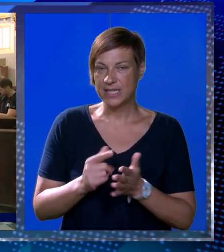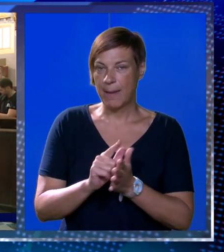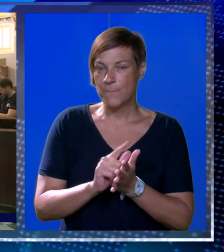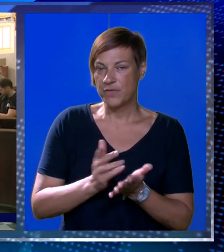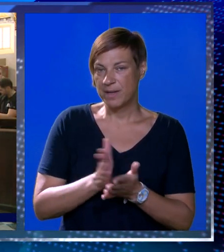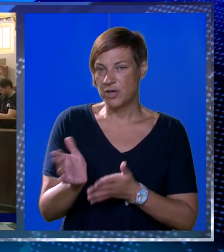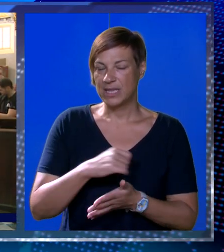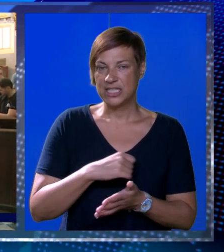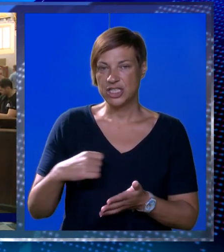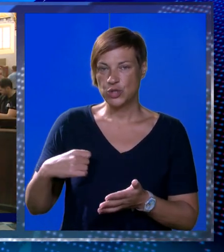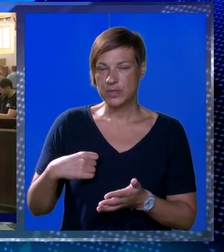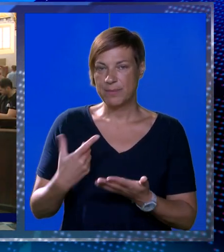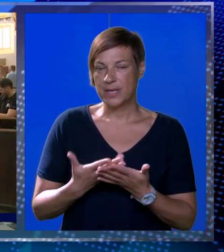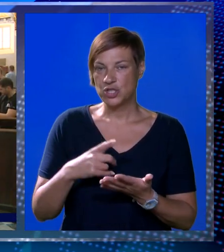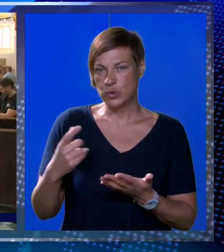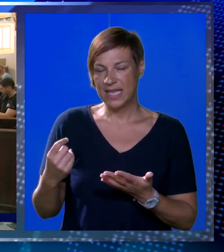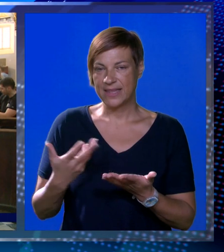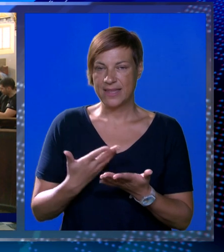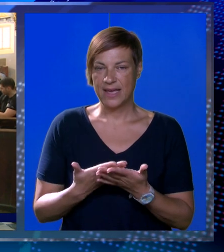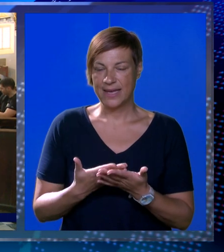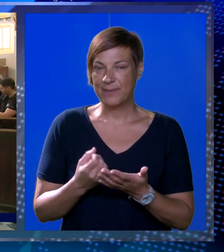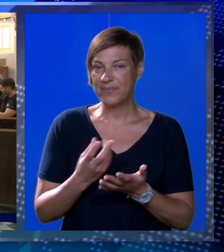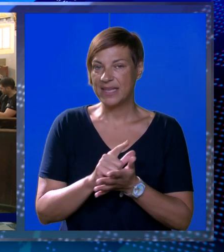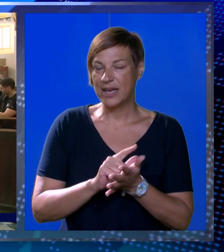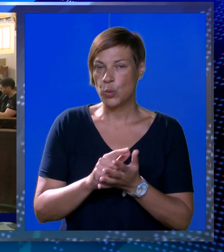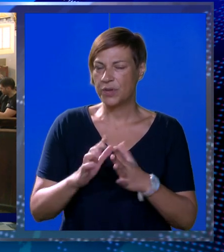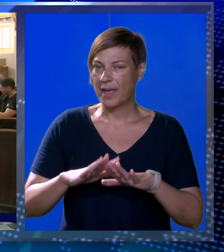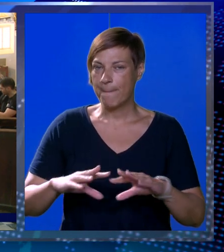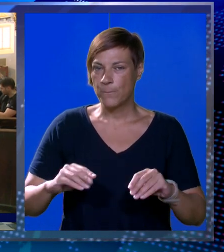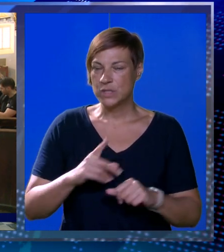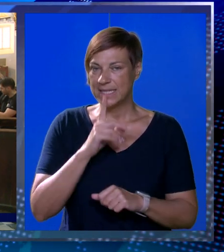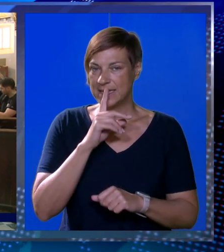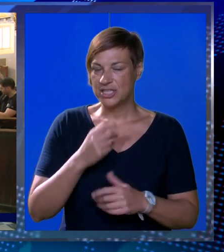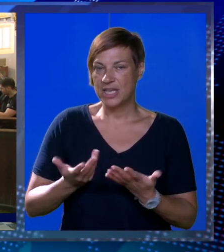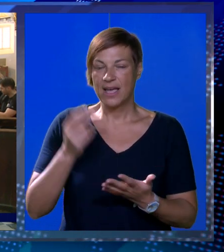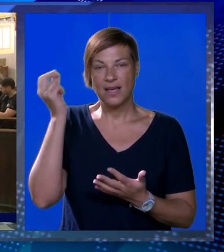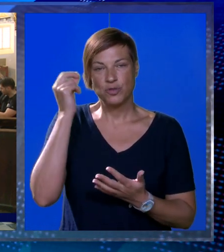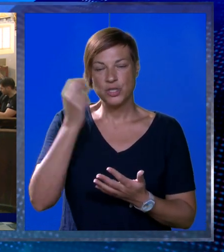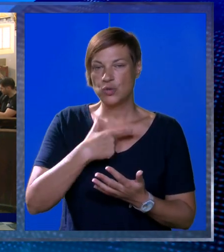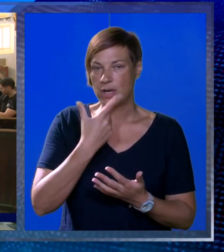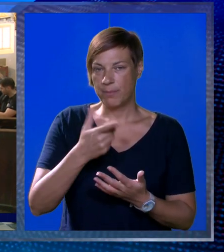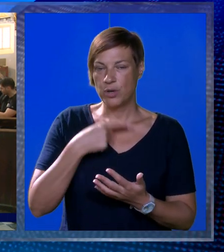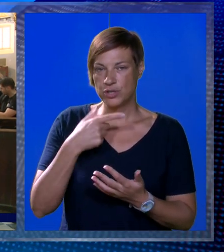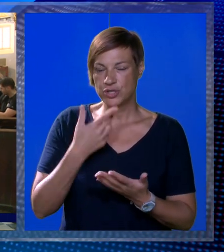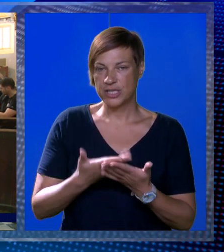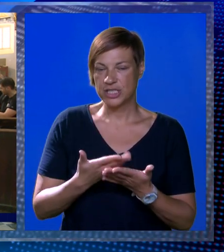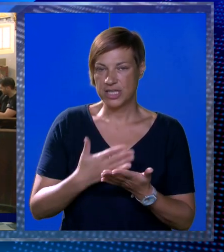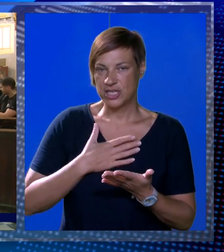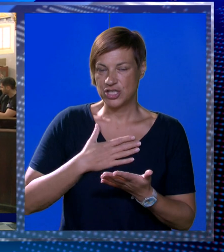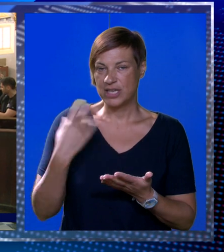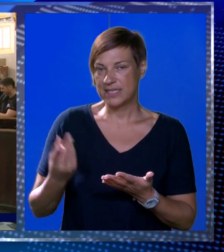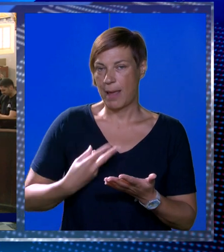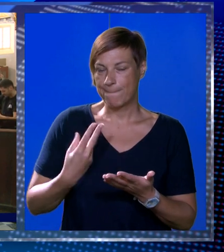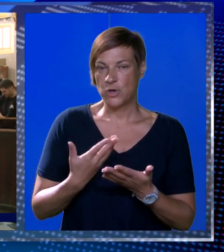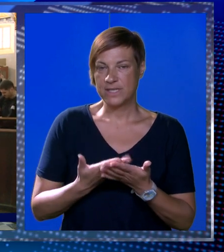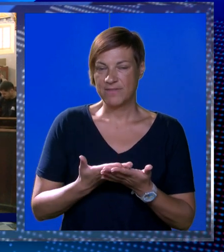povremno odlaziti u samoću u te dane ili trenutke pustinje i tišine kako bi čuli Božju riječ i evo na što nas